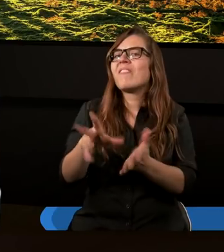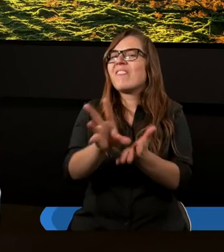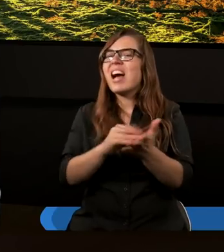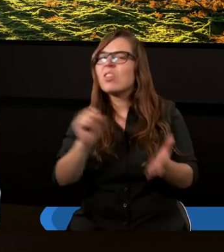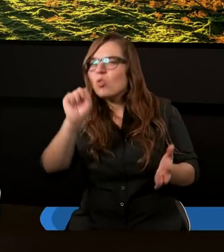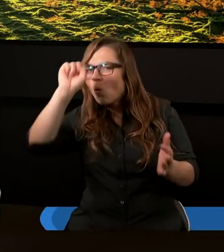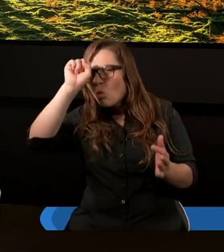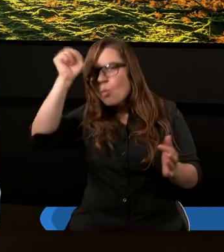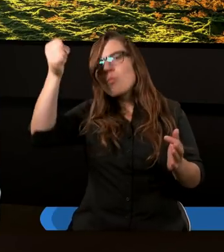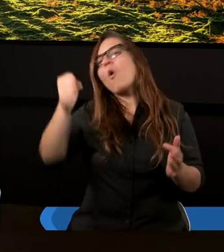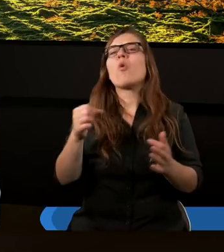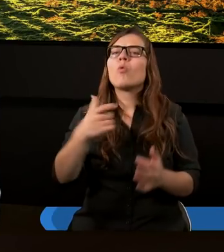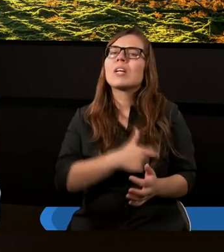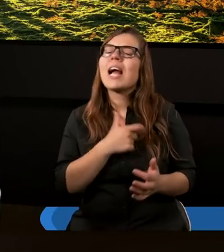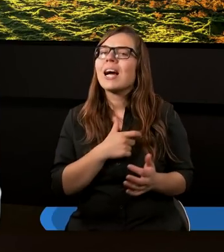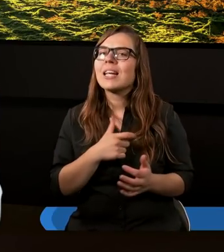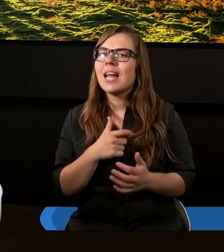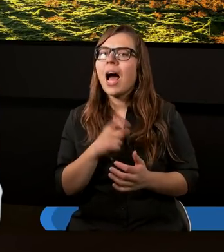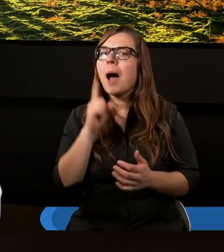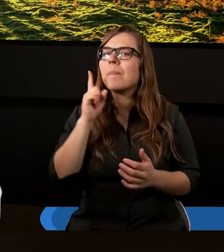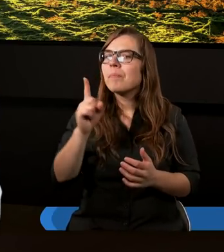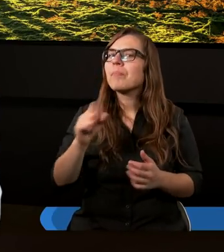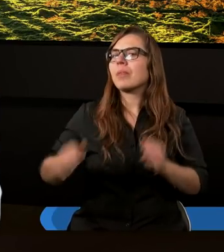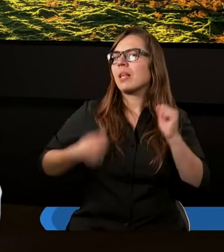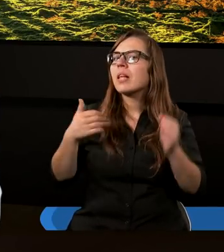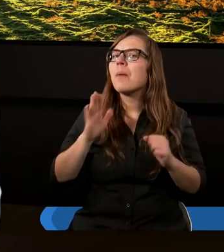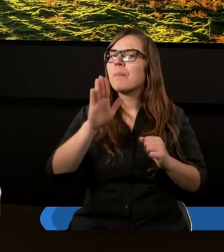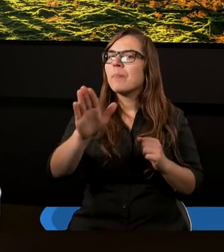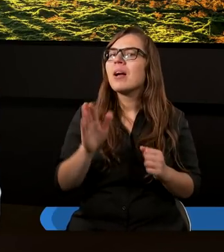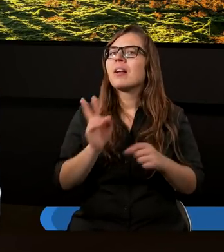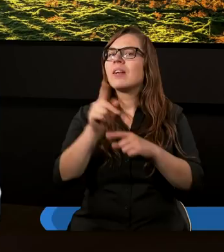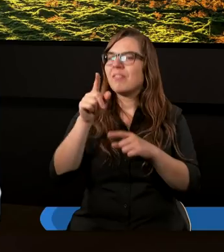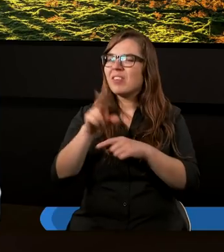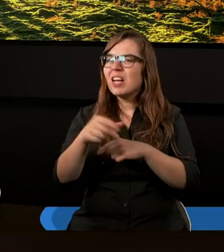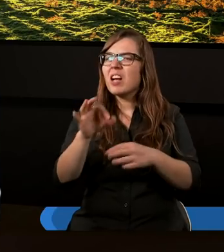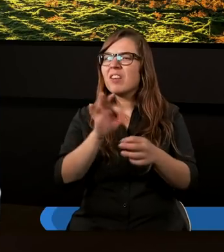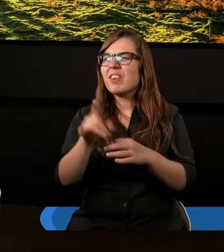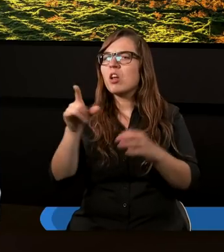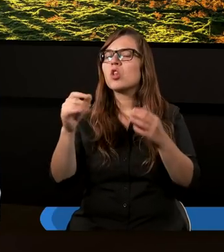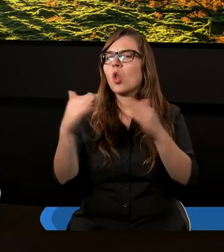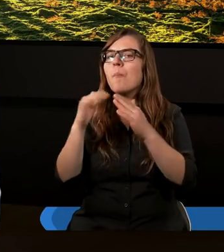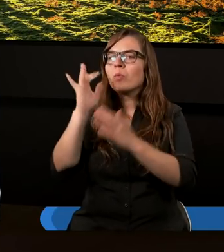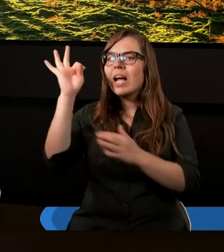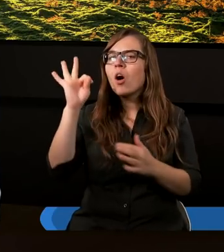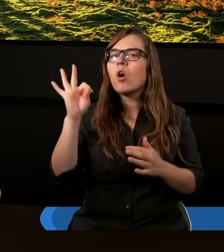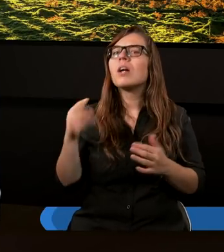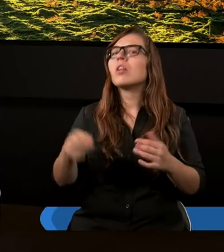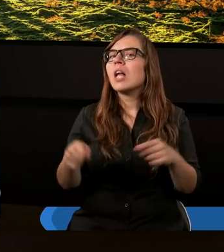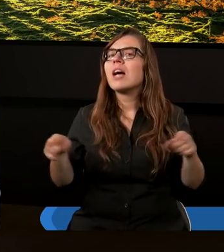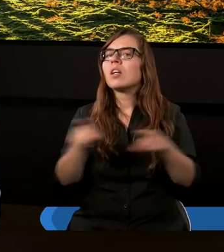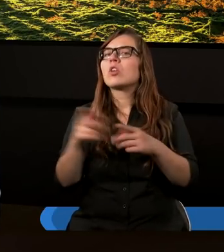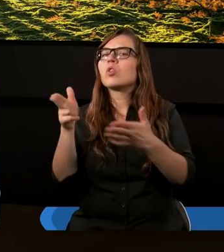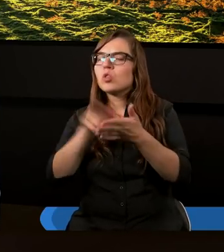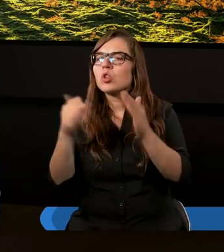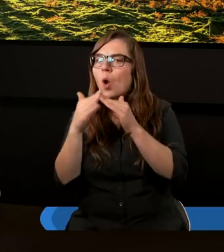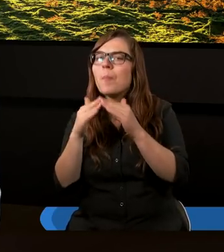według uporu swojego złego serca. W owych dniach przystąpią ci z domu Judy do tych z